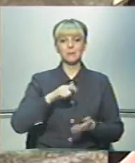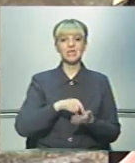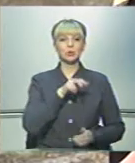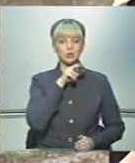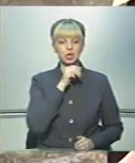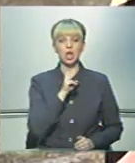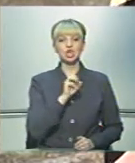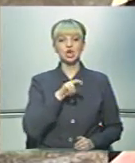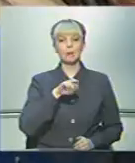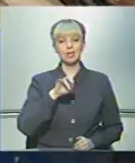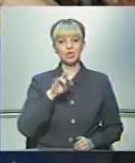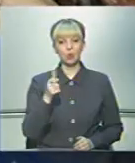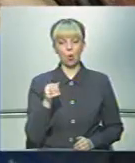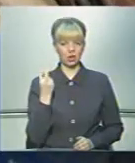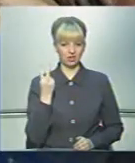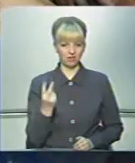Чернівці, Шептицького, 2.